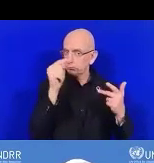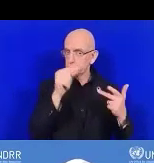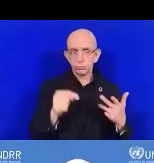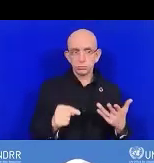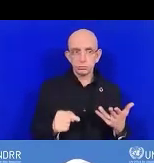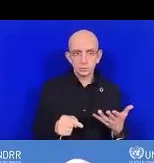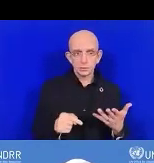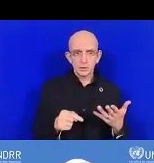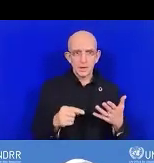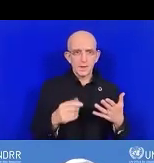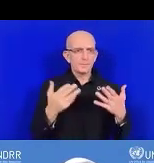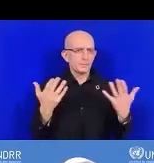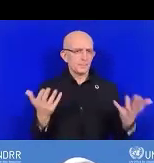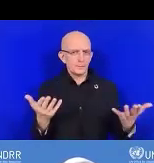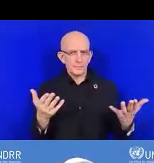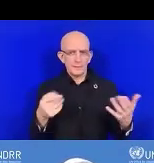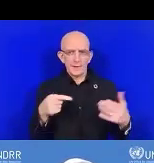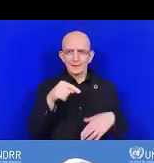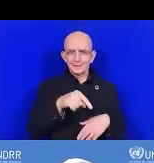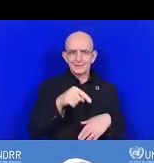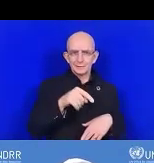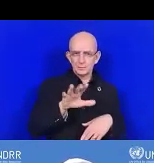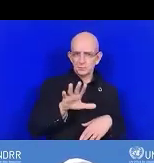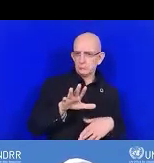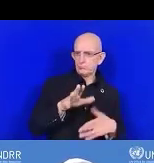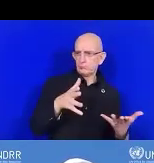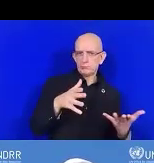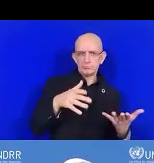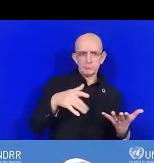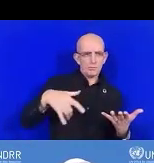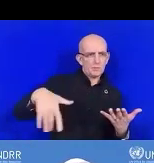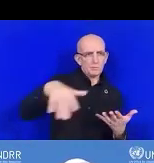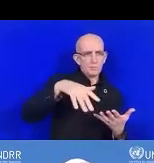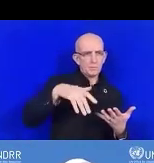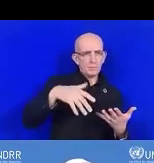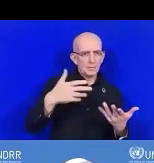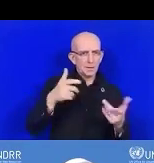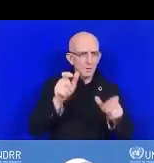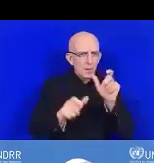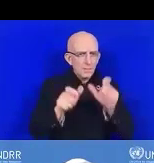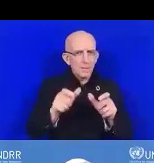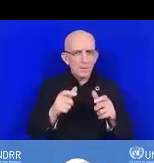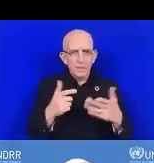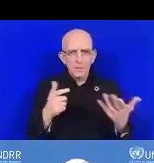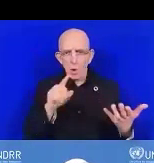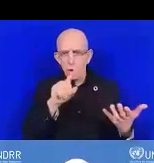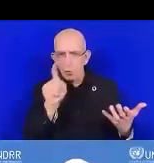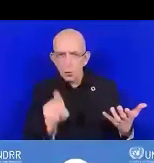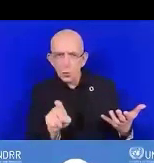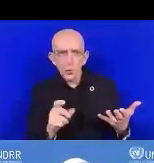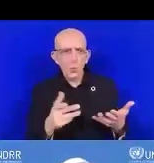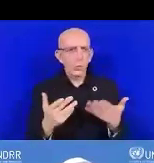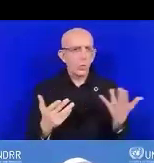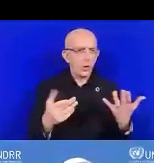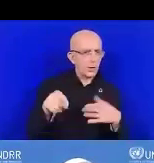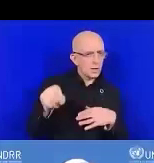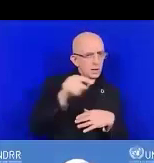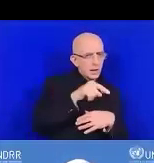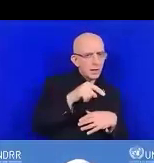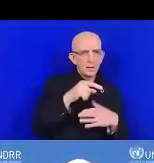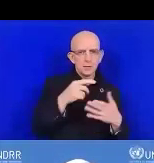impliquées dans sa conception. et il y a aussi la page de résultats que nous allons regarder après.